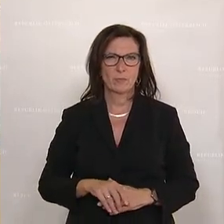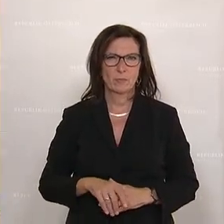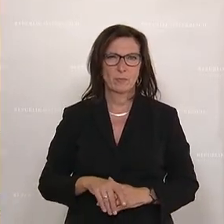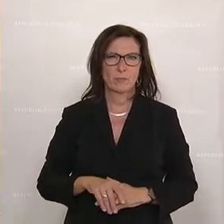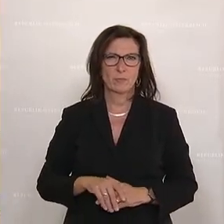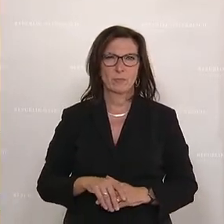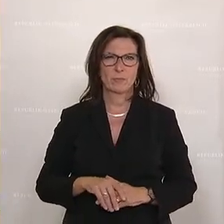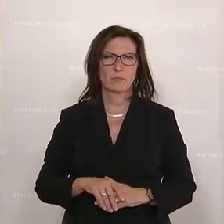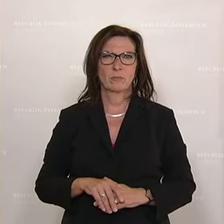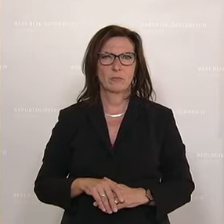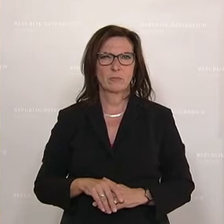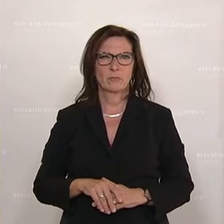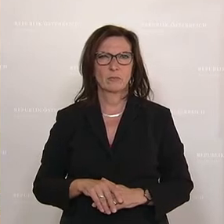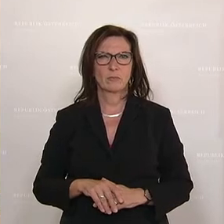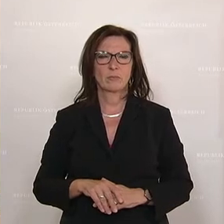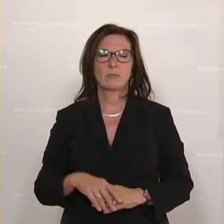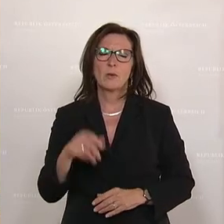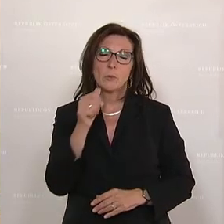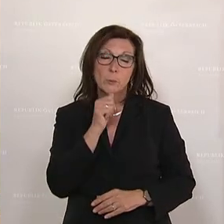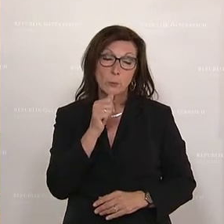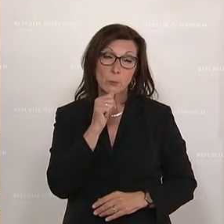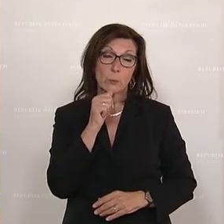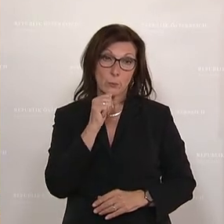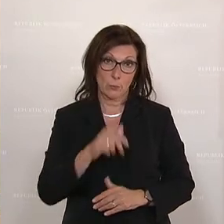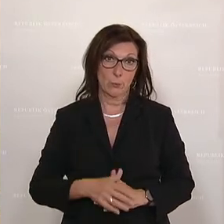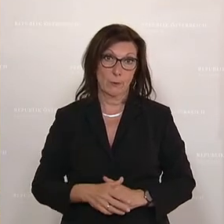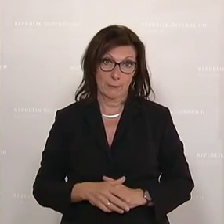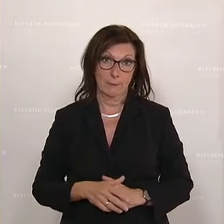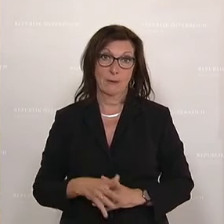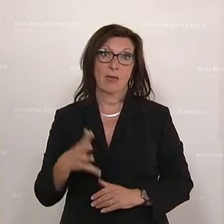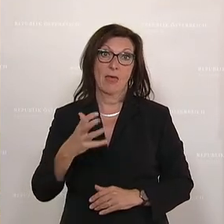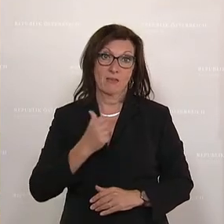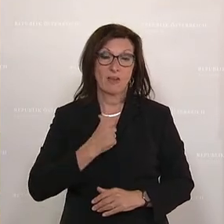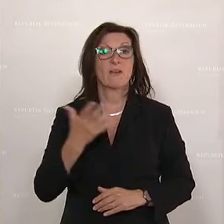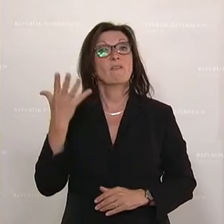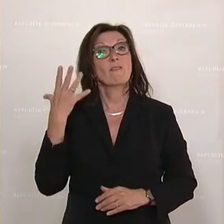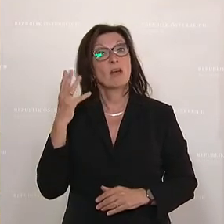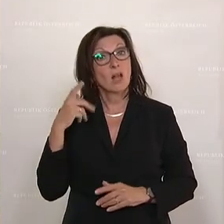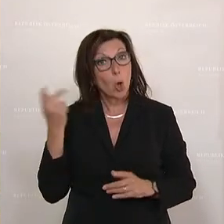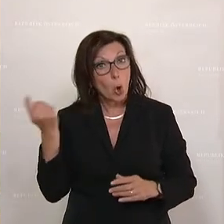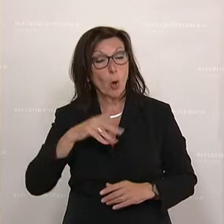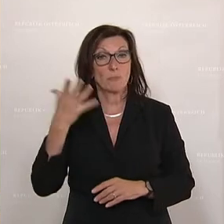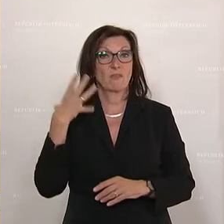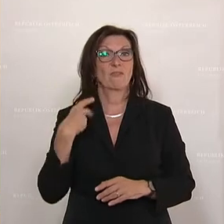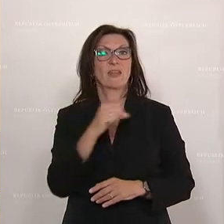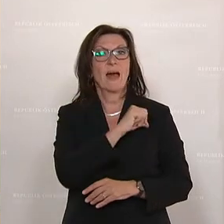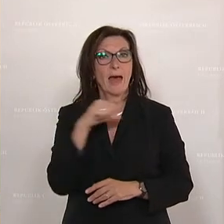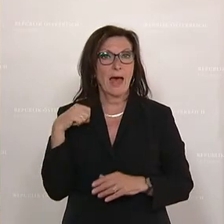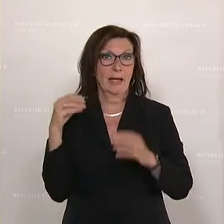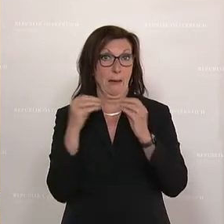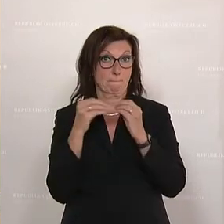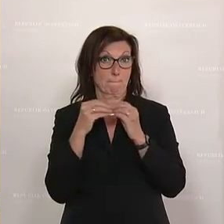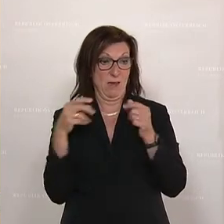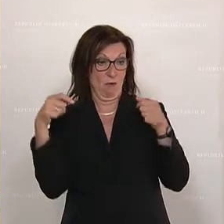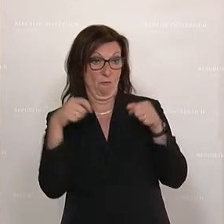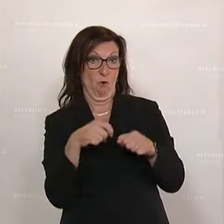Es ist ein grüner Erfolg, wenn es wieder eine eigenständige Bio-Förderung gibt und diese gegenüber